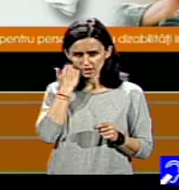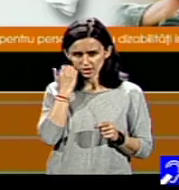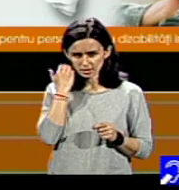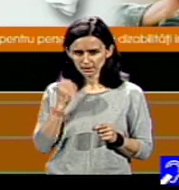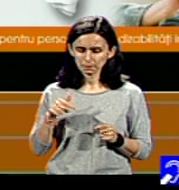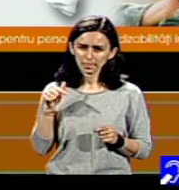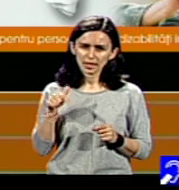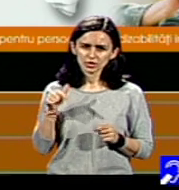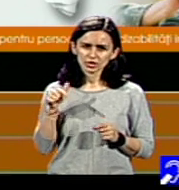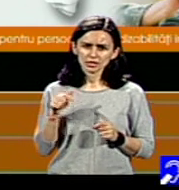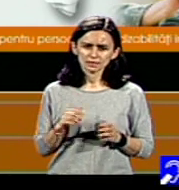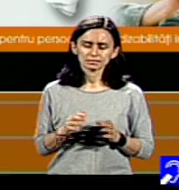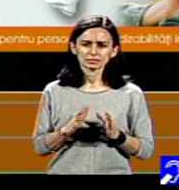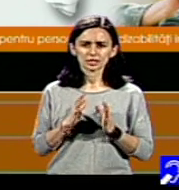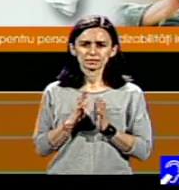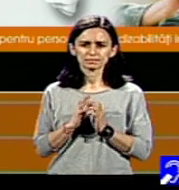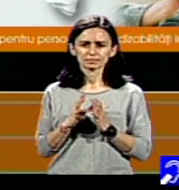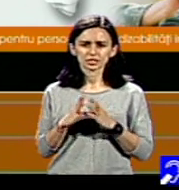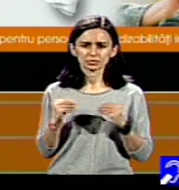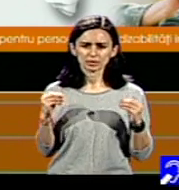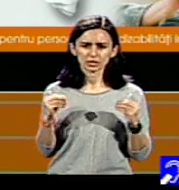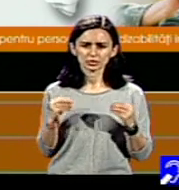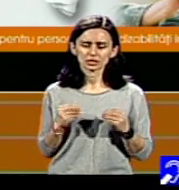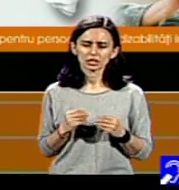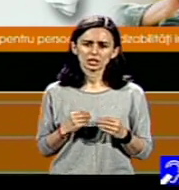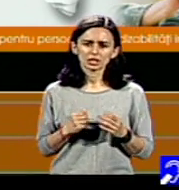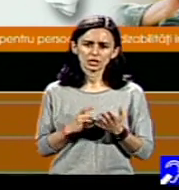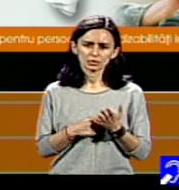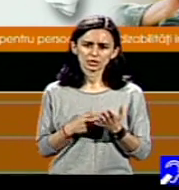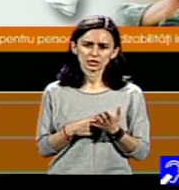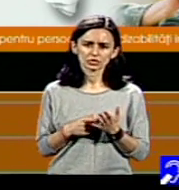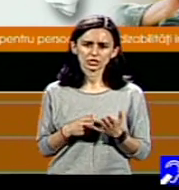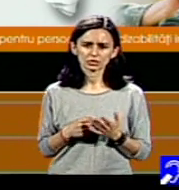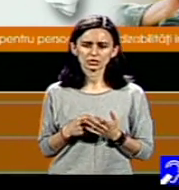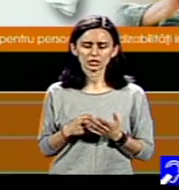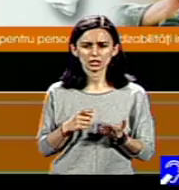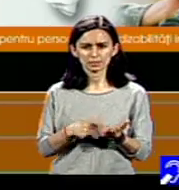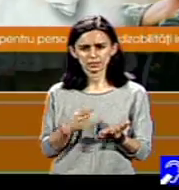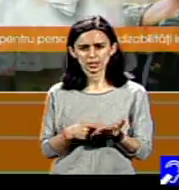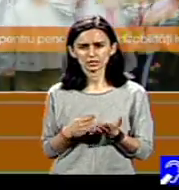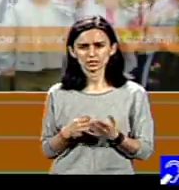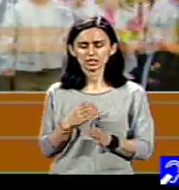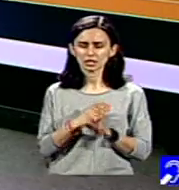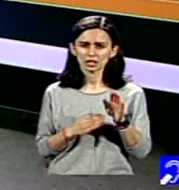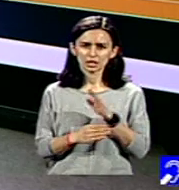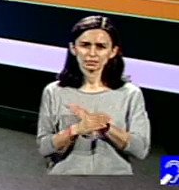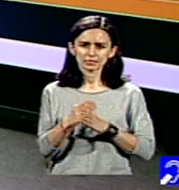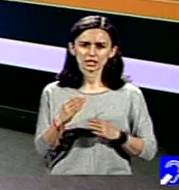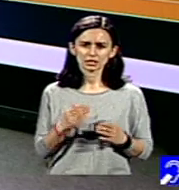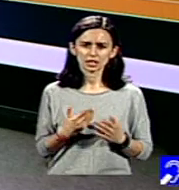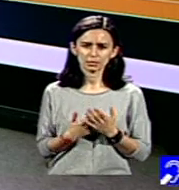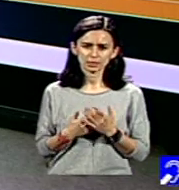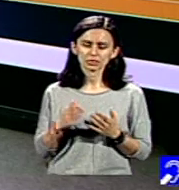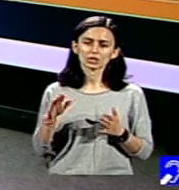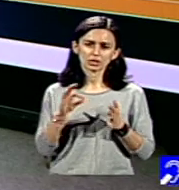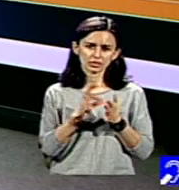s-a desfințat, au apelat la pensia de invaliditate, pentru că îndeplineau criteriile pentru